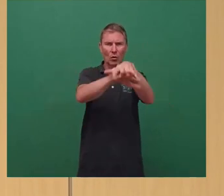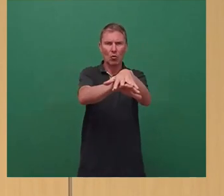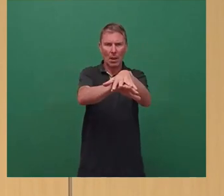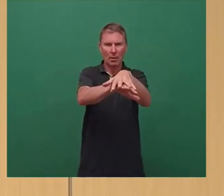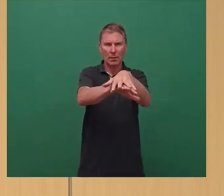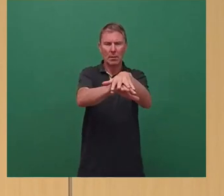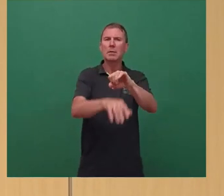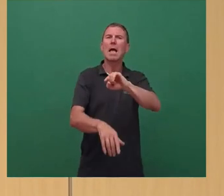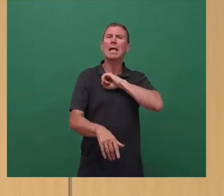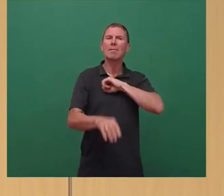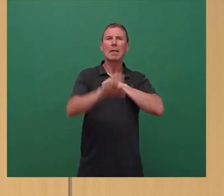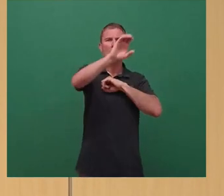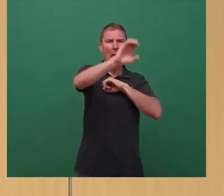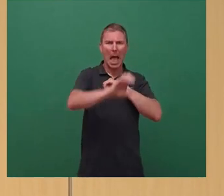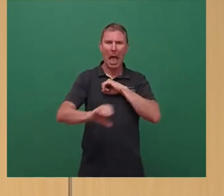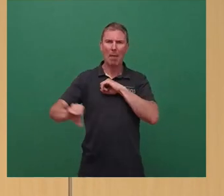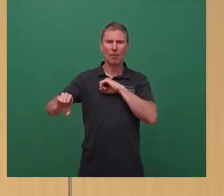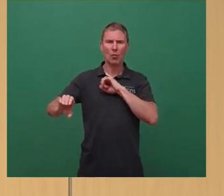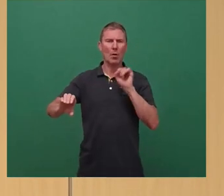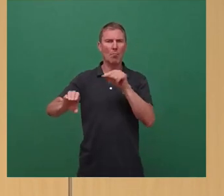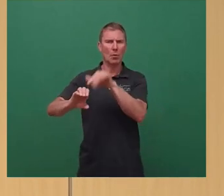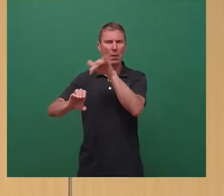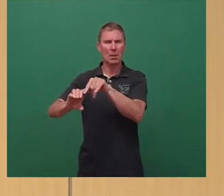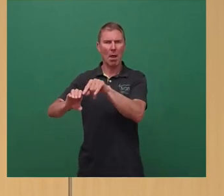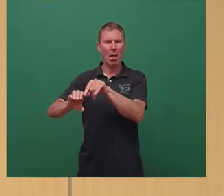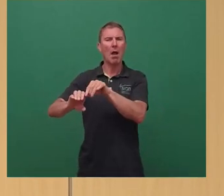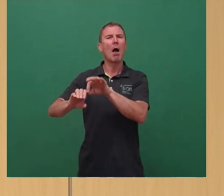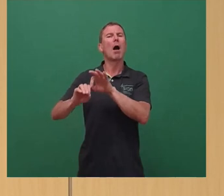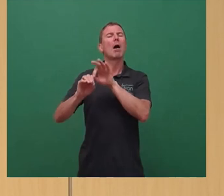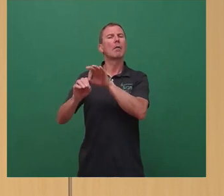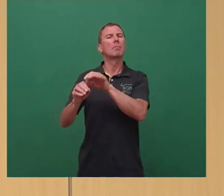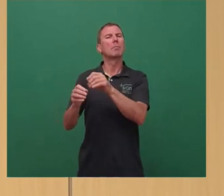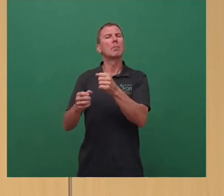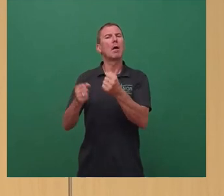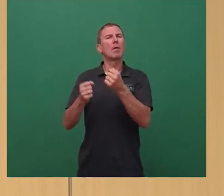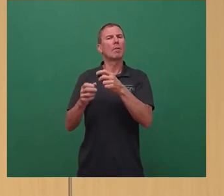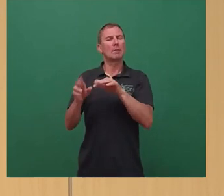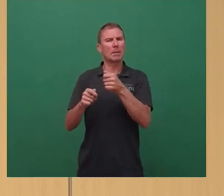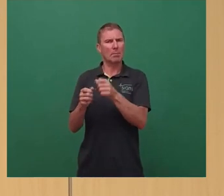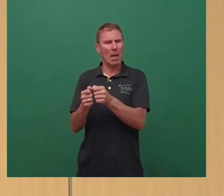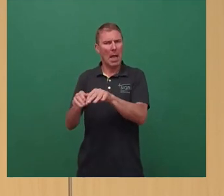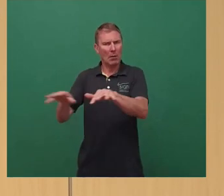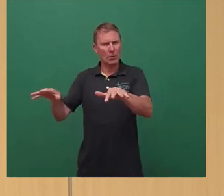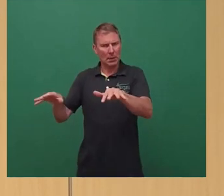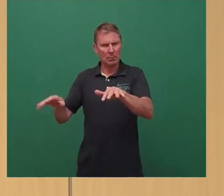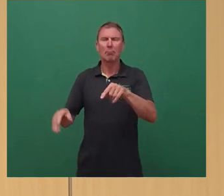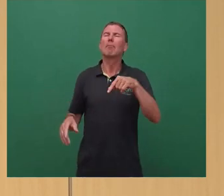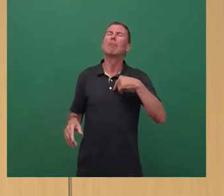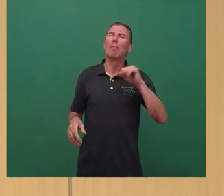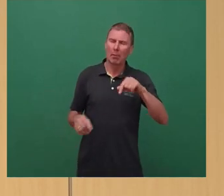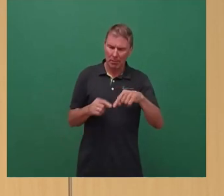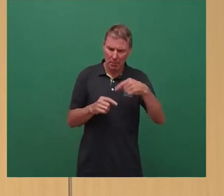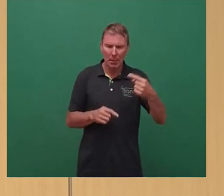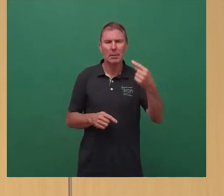Gewinnabführung ermöglicht haben, auf die Enso auszudehnen. Nur damit können wir uns in den nächsten Jahren